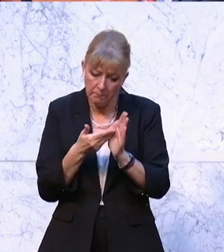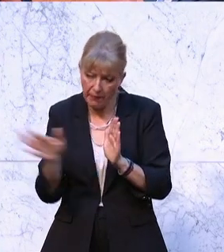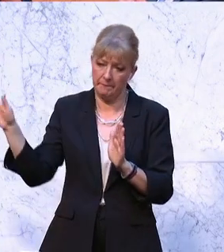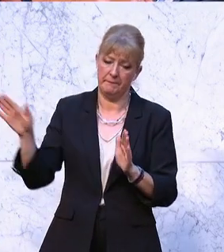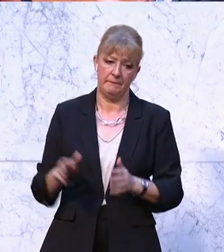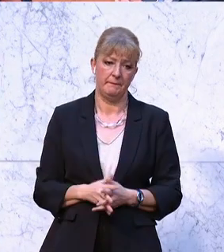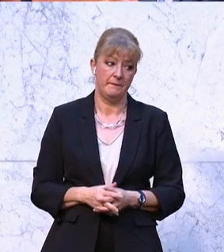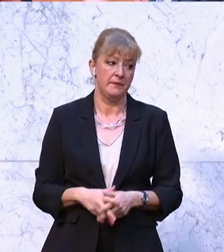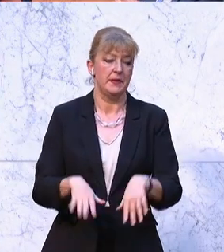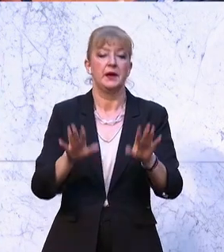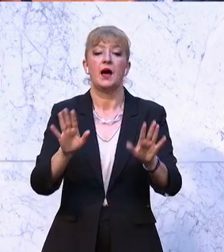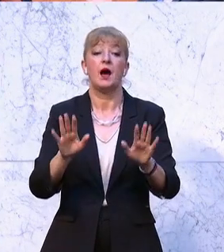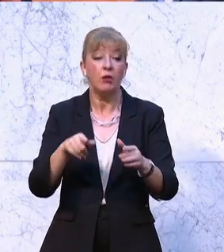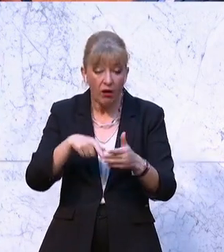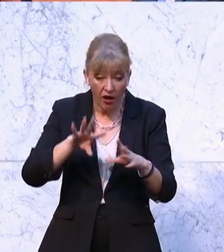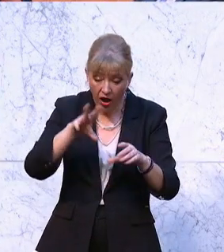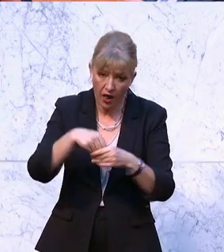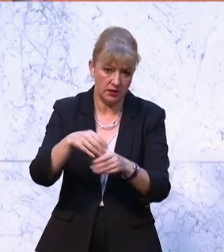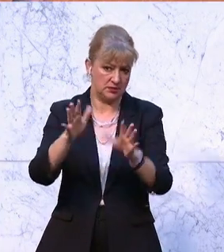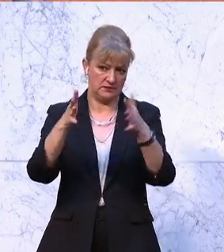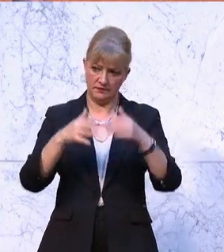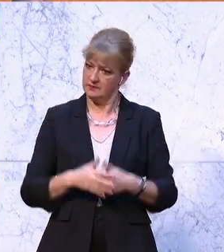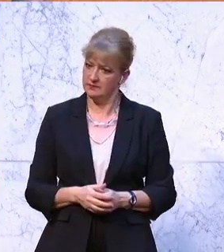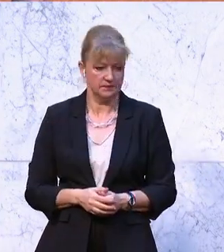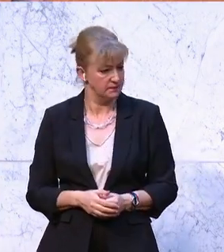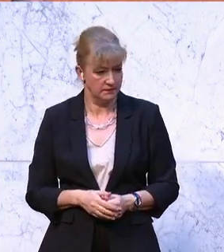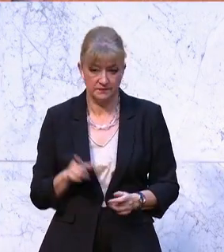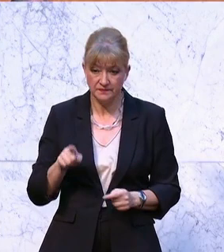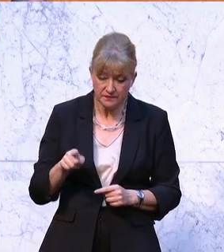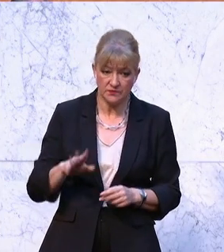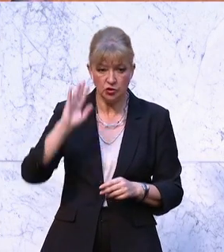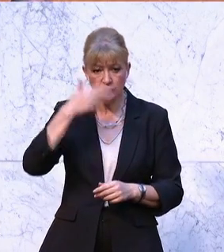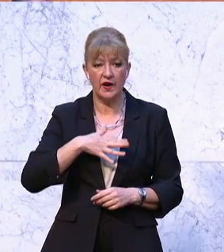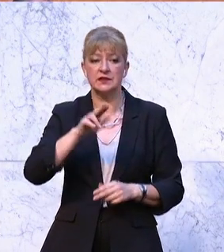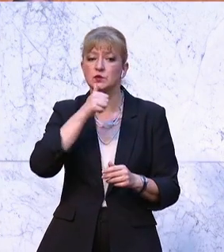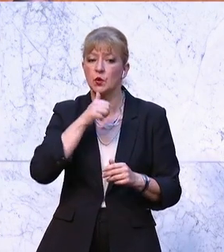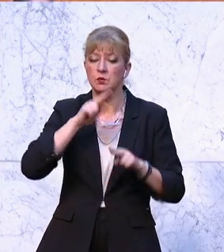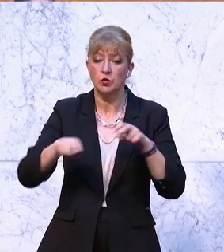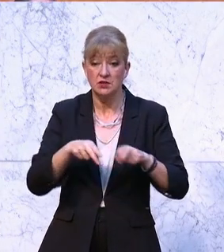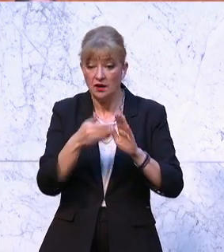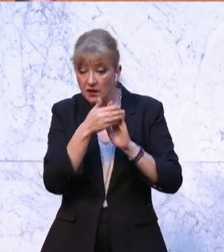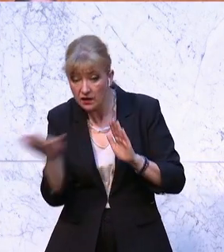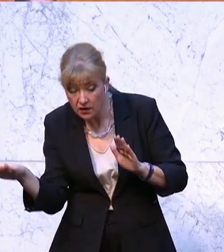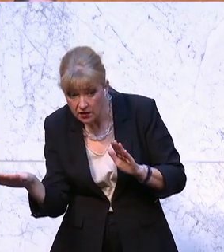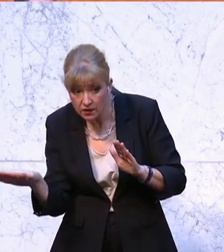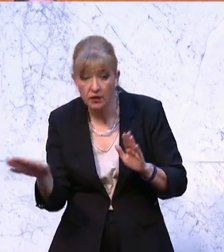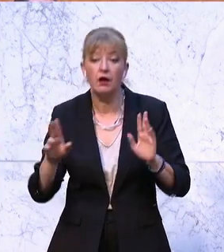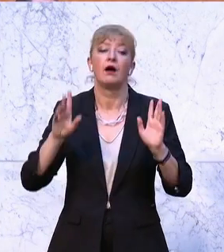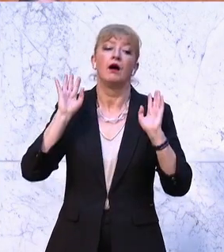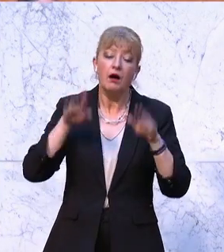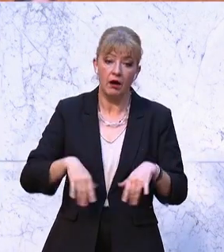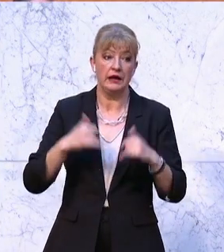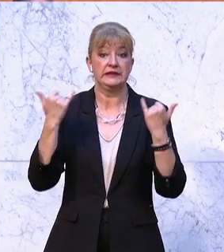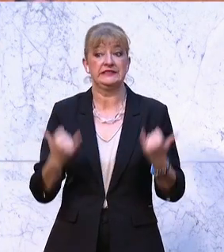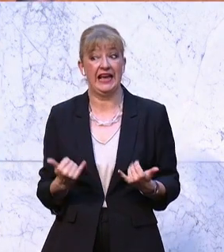Aber das ist nicht alles. Zum Abgang dieser schwarz-grünen Bundesregierung greifen die Parteien nochmals